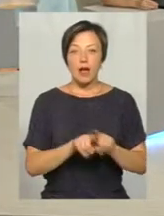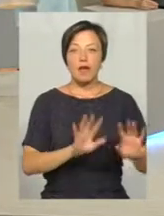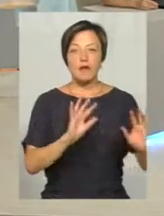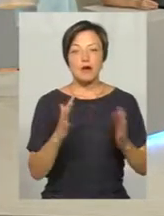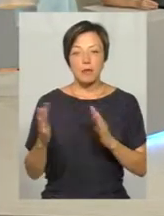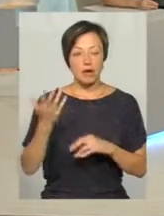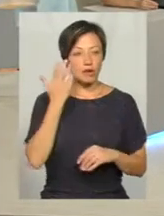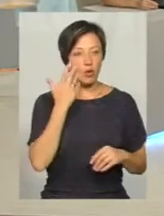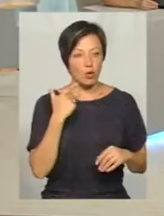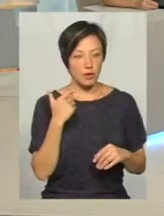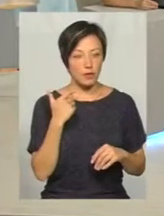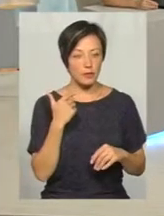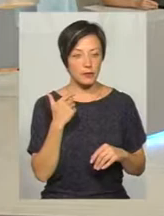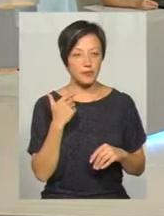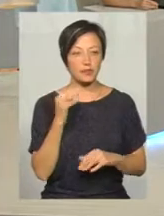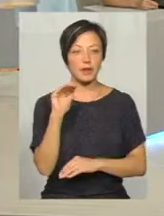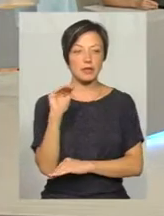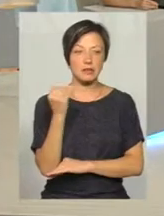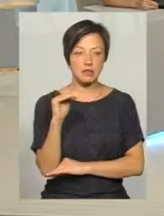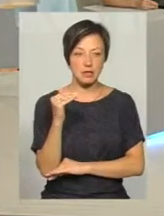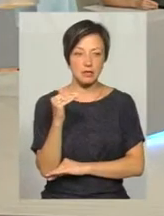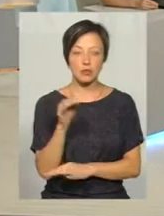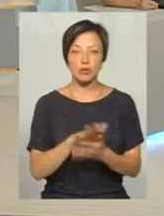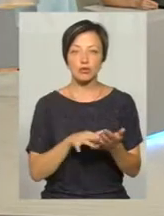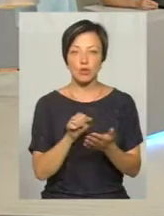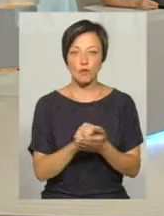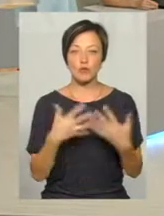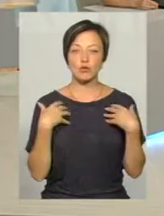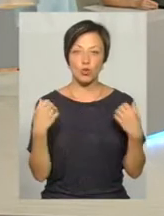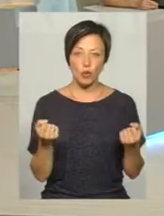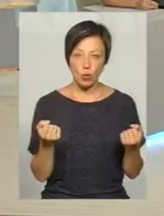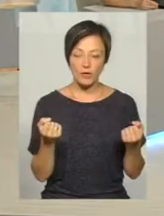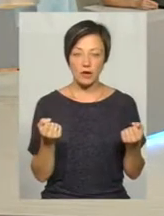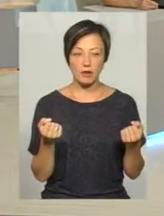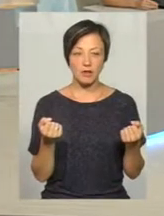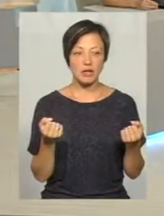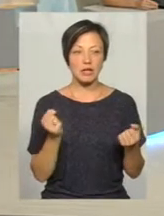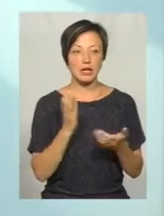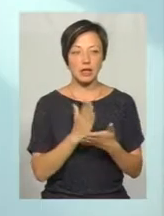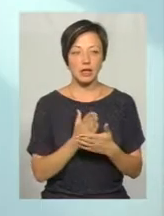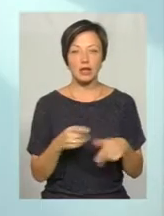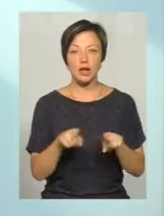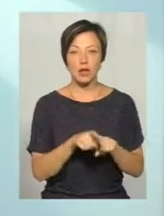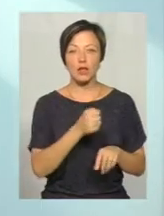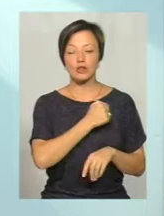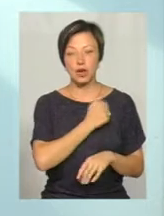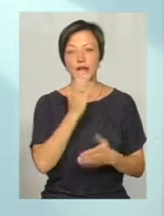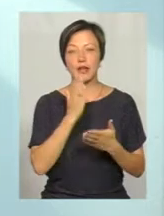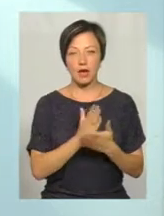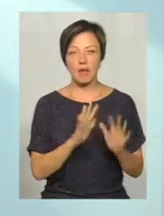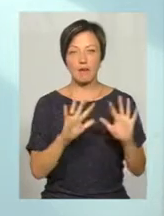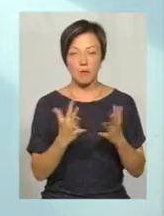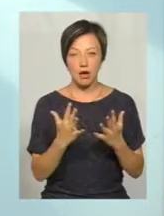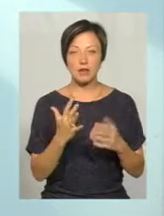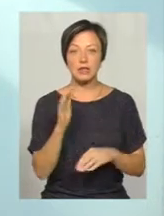дитини пошкоджено здоров'я і є такий, на жаль, є такий випадок,